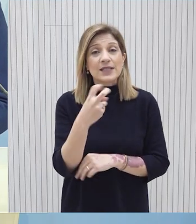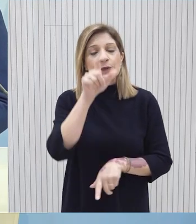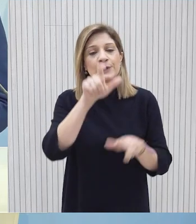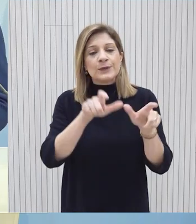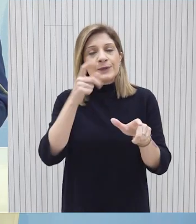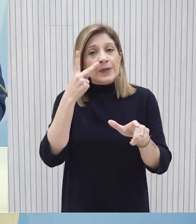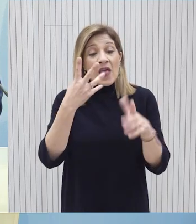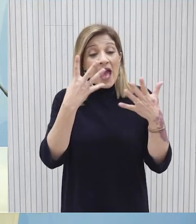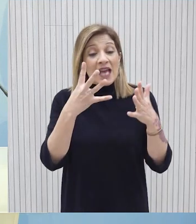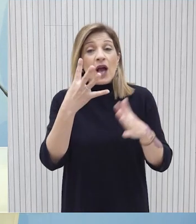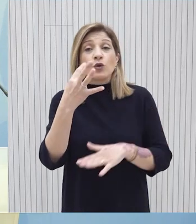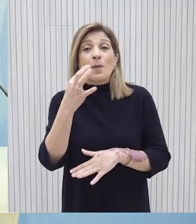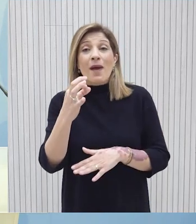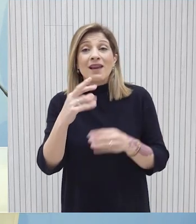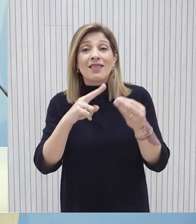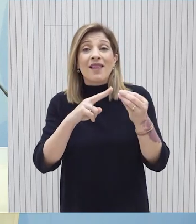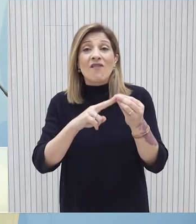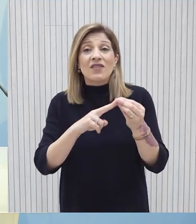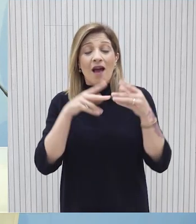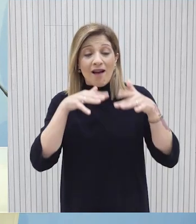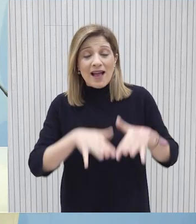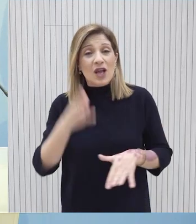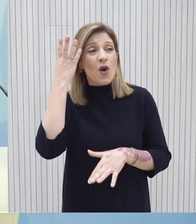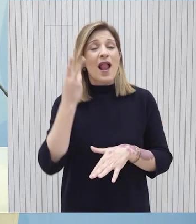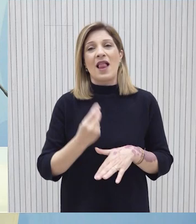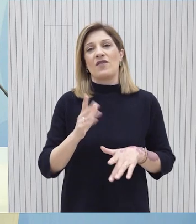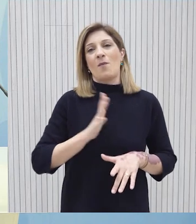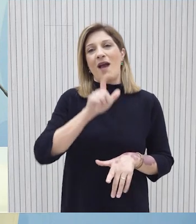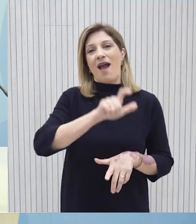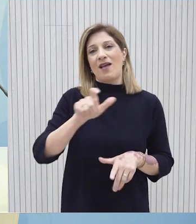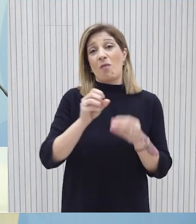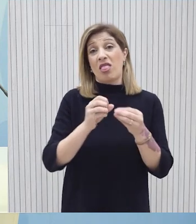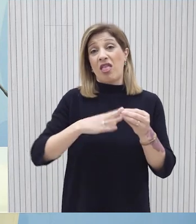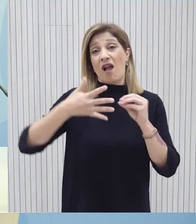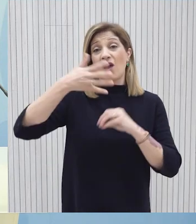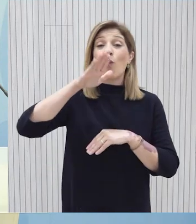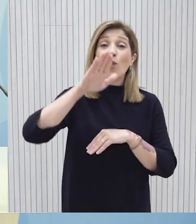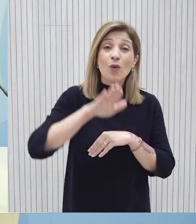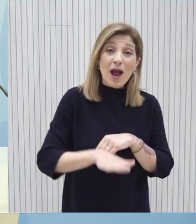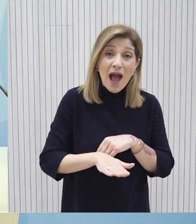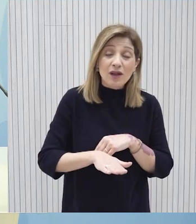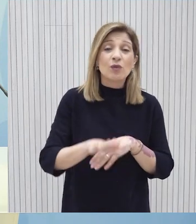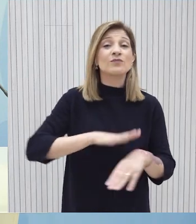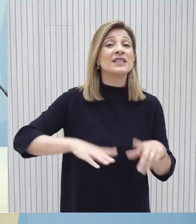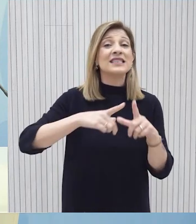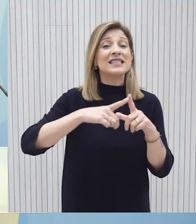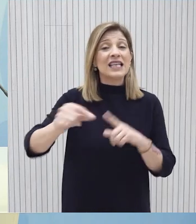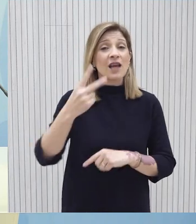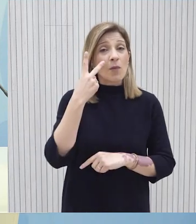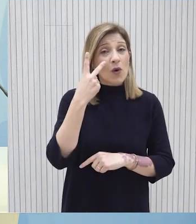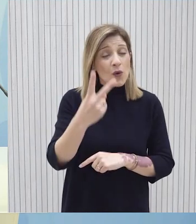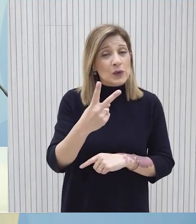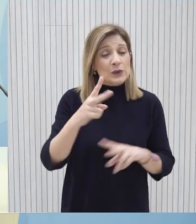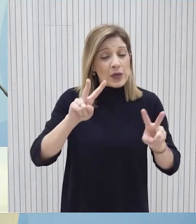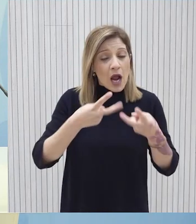καταγραφεί 957 περιστατικά καρκίνου και λευχαιμίας σε άτομα κάτω των 19 ετών. Στην χώρα μας εντοπίζονται